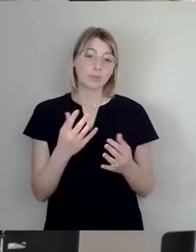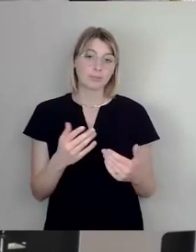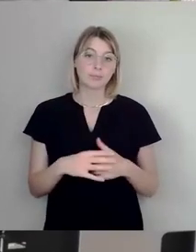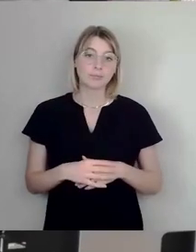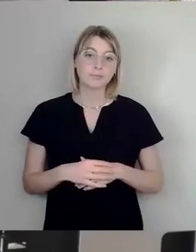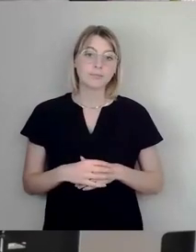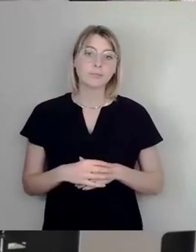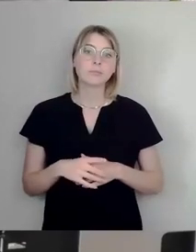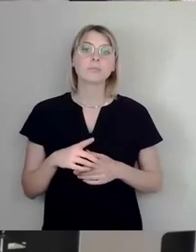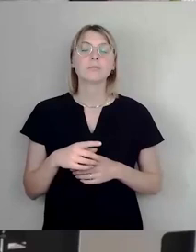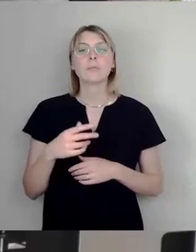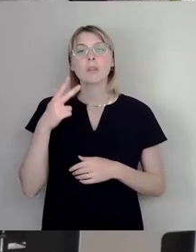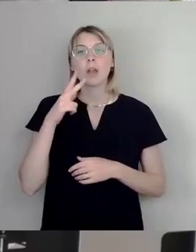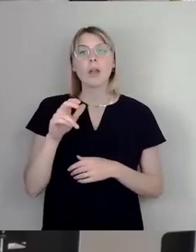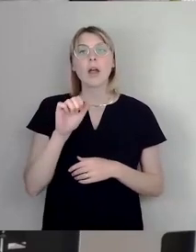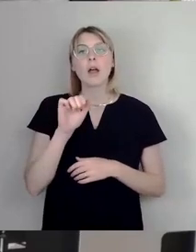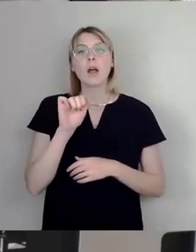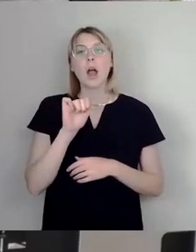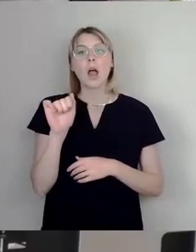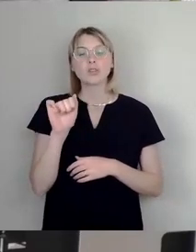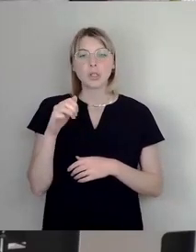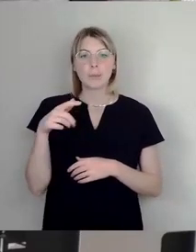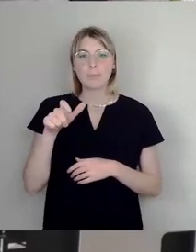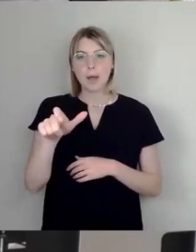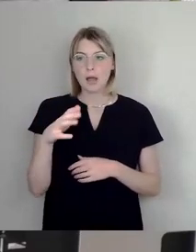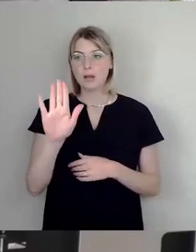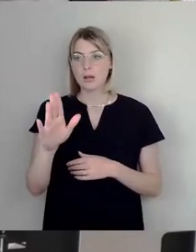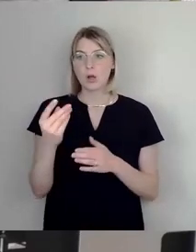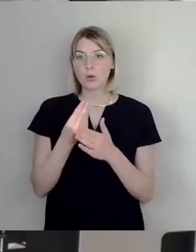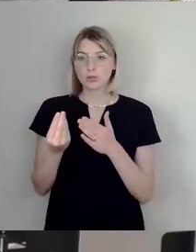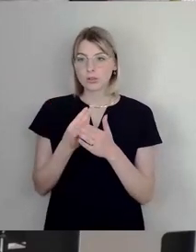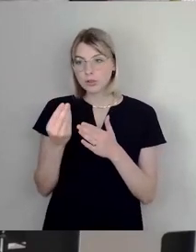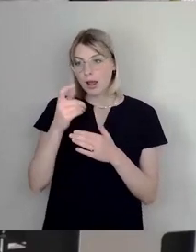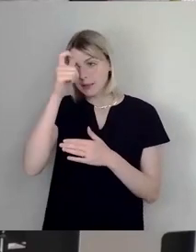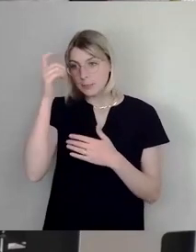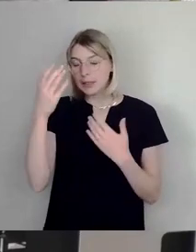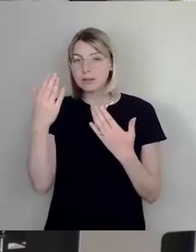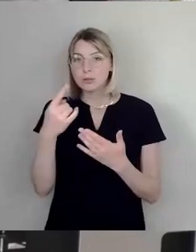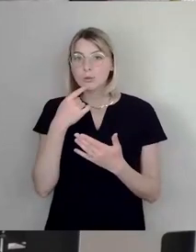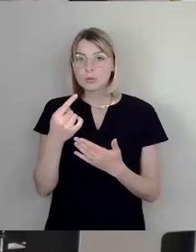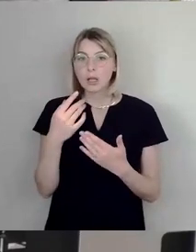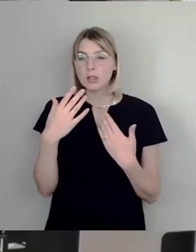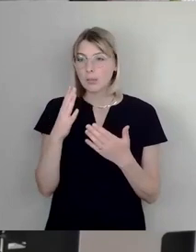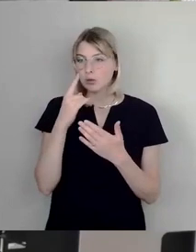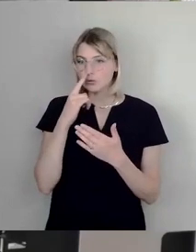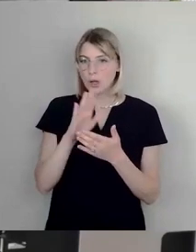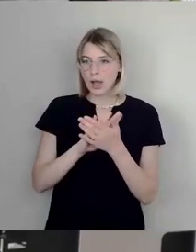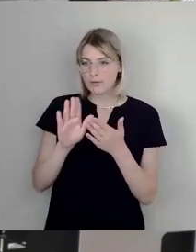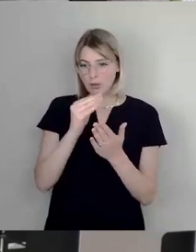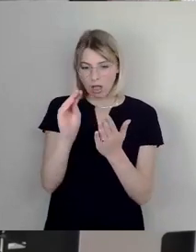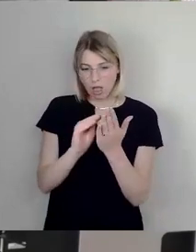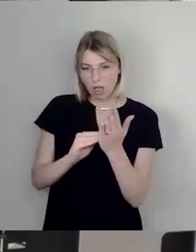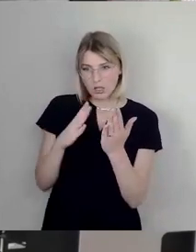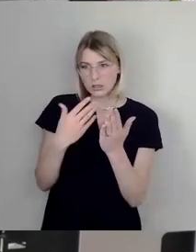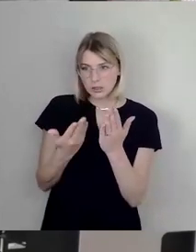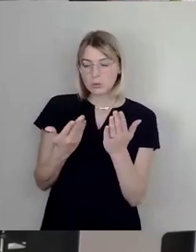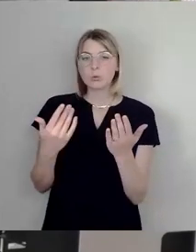Ihre künstlerische Expertise, wer es hier in fünf Jahren im Prinzip nur geschafft hat, ein Gemächt auf eine städtische Vorlage zu kritzeln, den traue ich nicht zu,